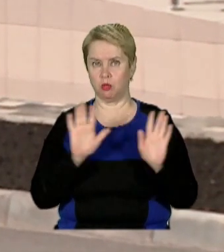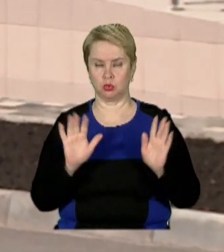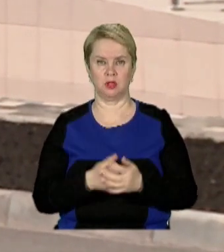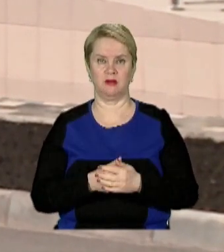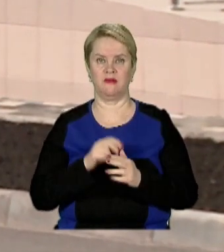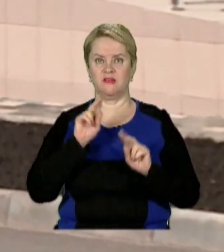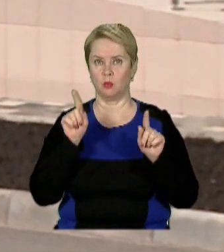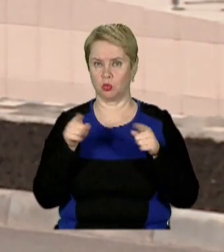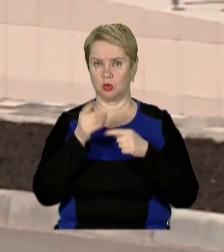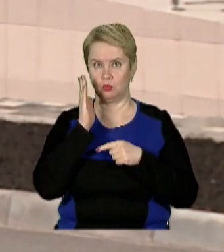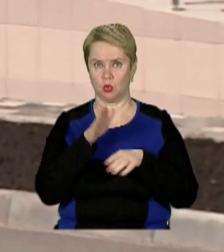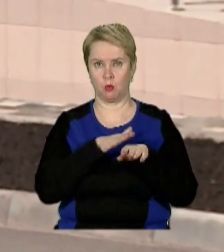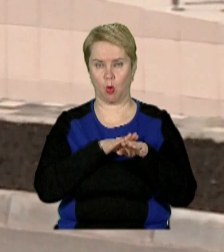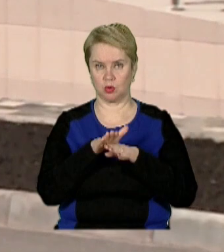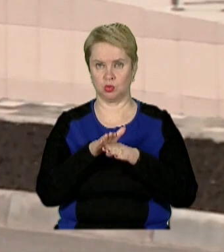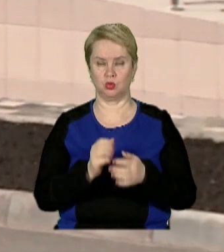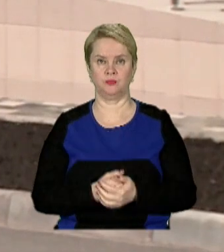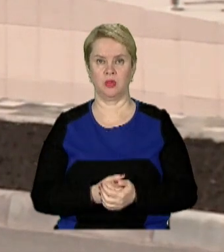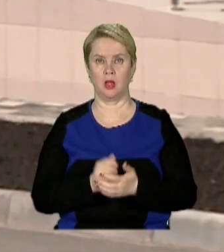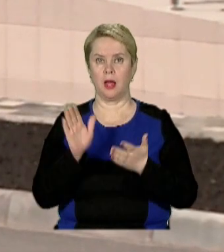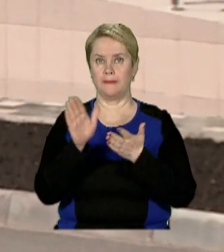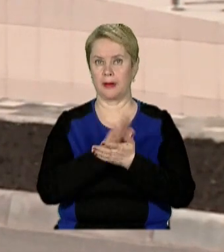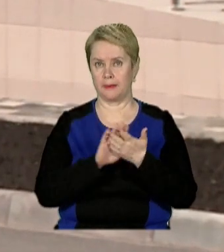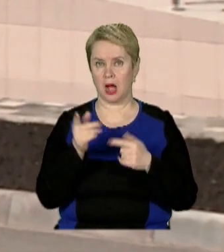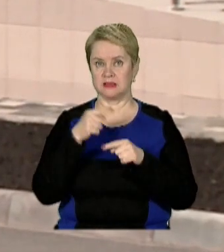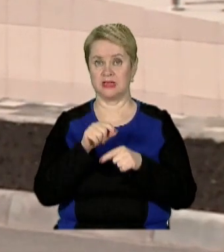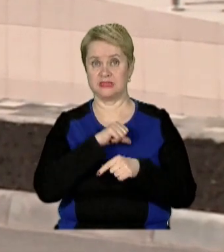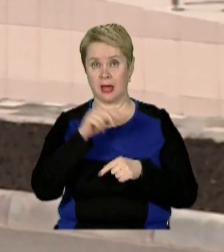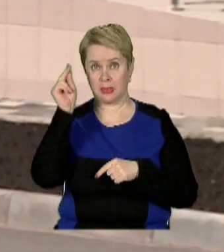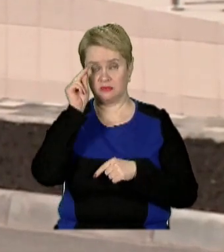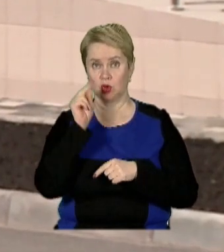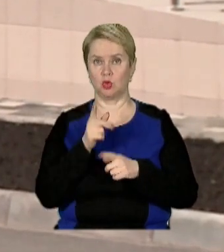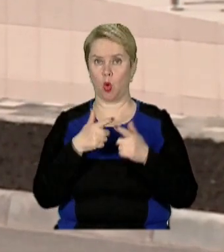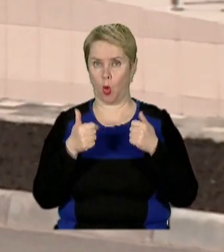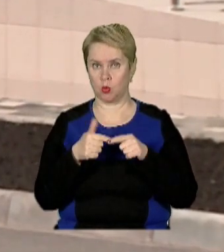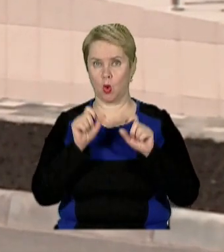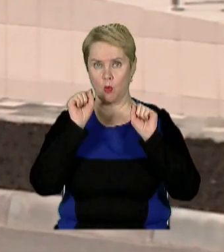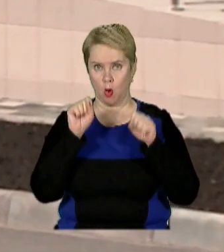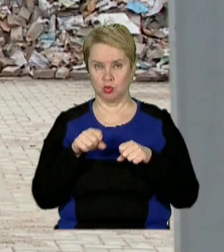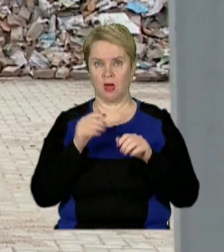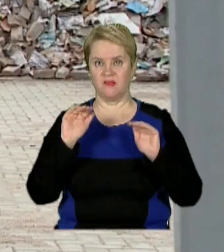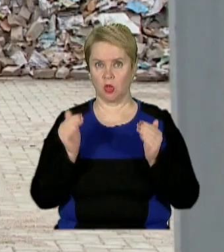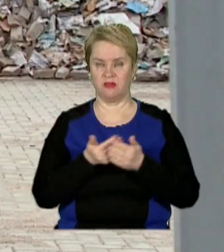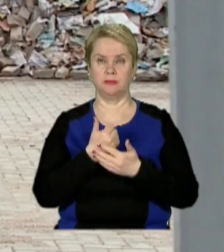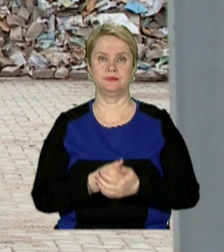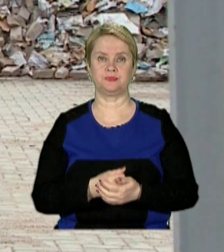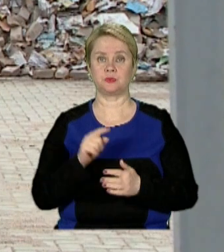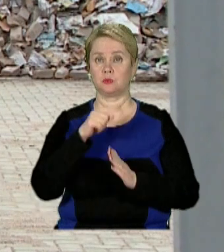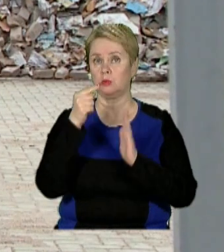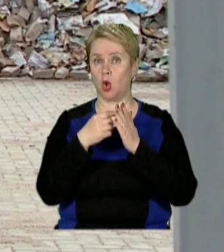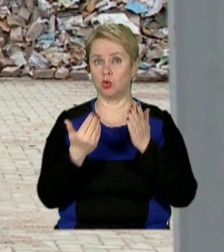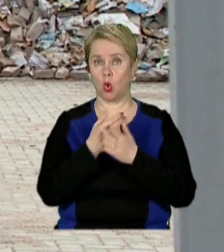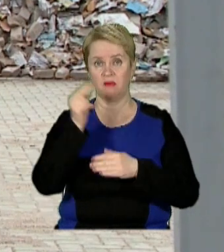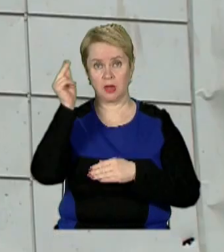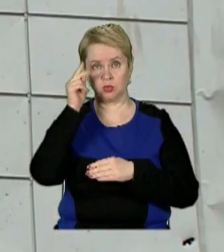відбудовуватися, вона буде повністю прибиратися. Але сам навчальний корпус можливо відновити. Питання щодо